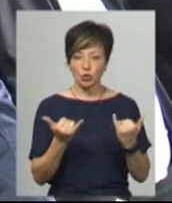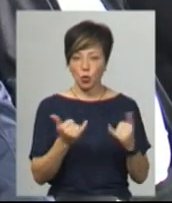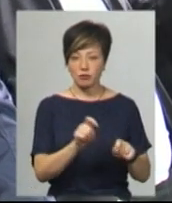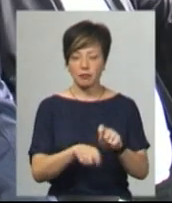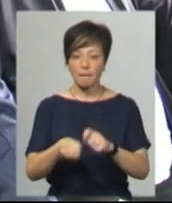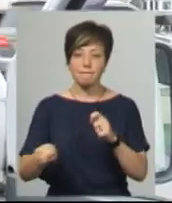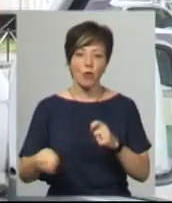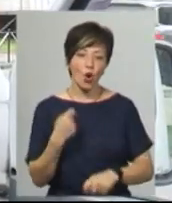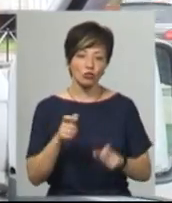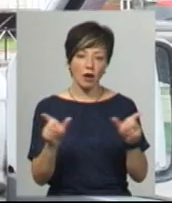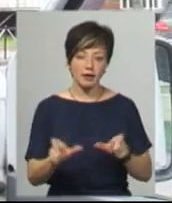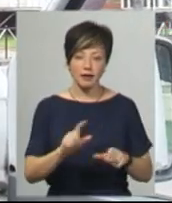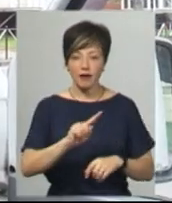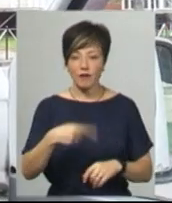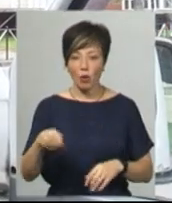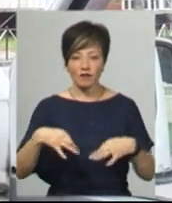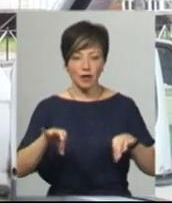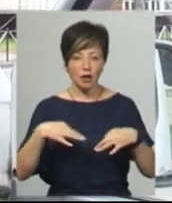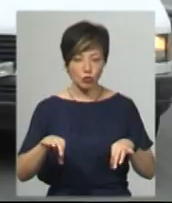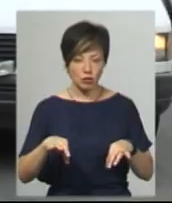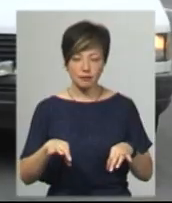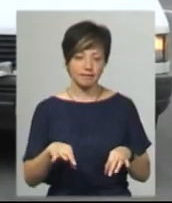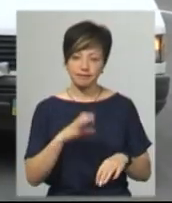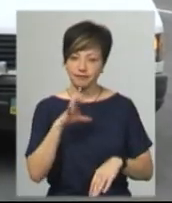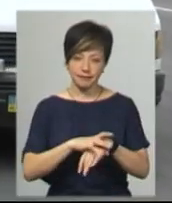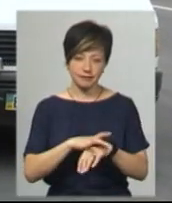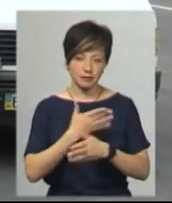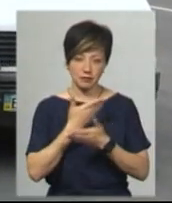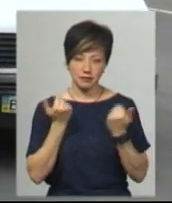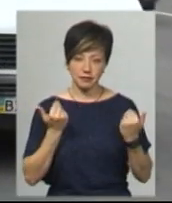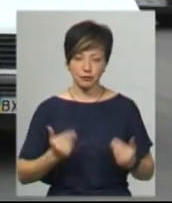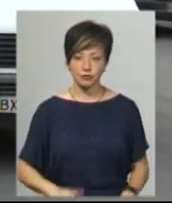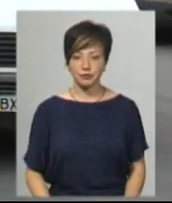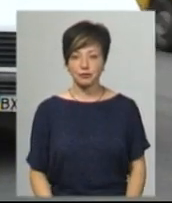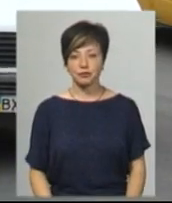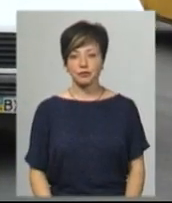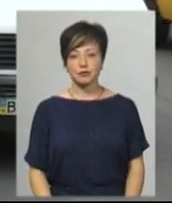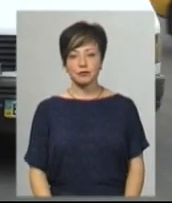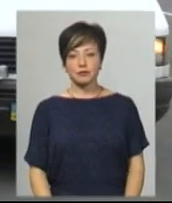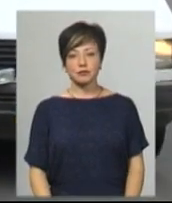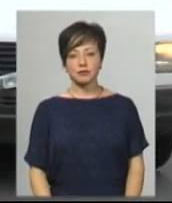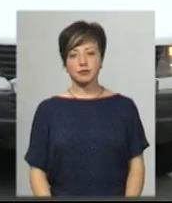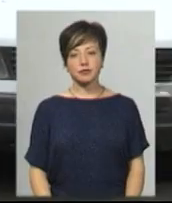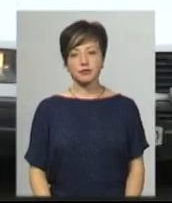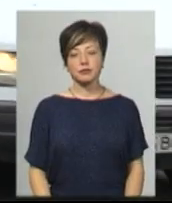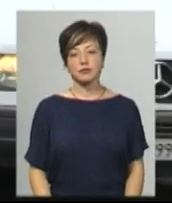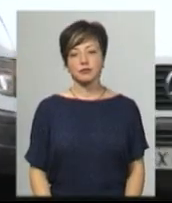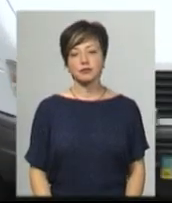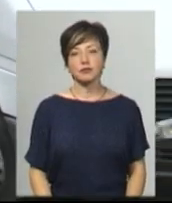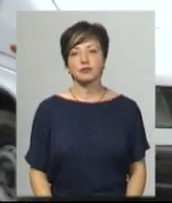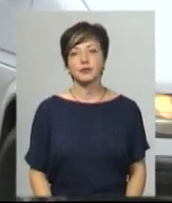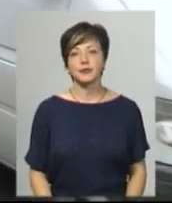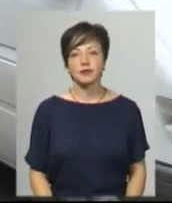рейду порушень карантинних вимог у громадському транспорті патрульні не зафіксували, каже Роксолана Вовренюк. Михайло Жила, Дем'ян Цегонник. Новини на Суспільному.